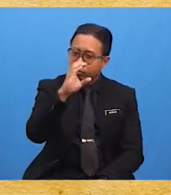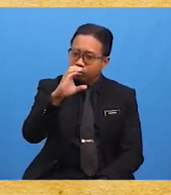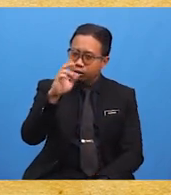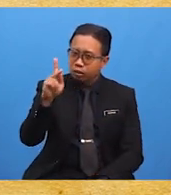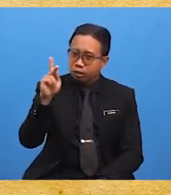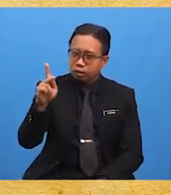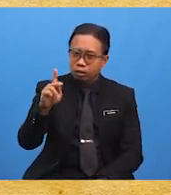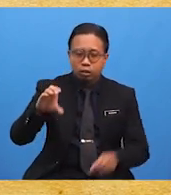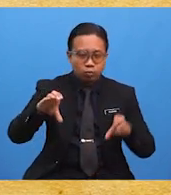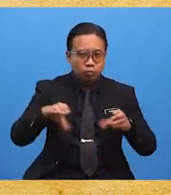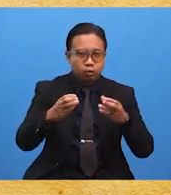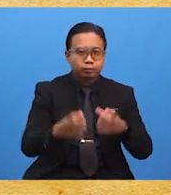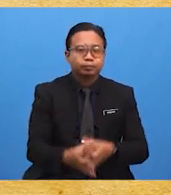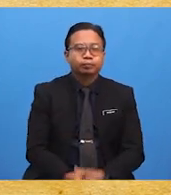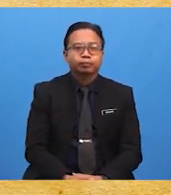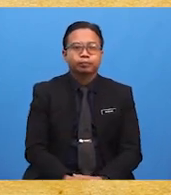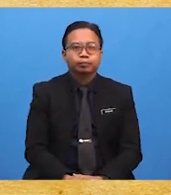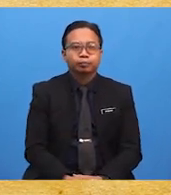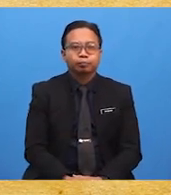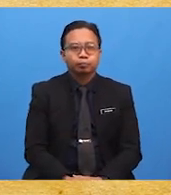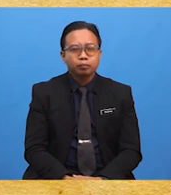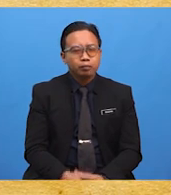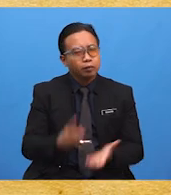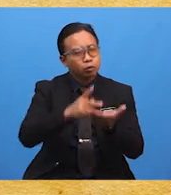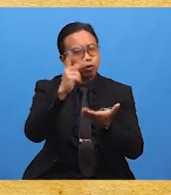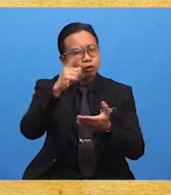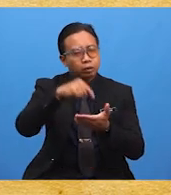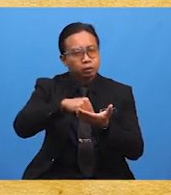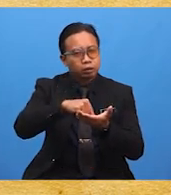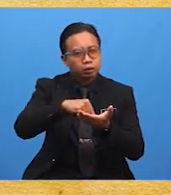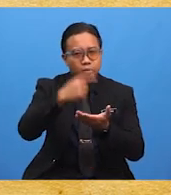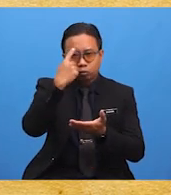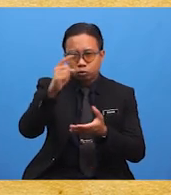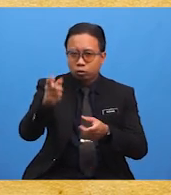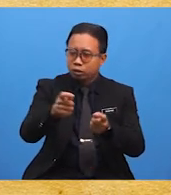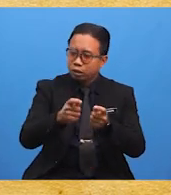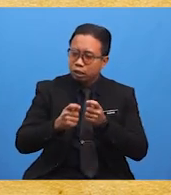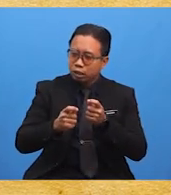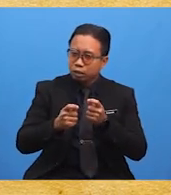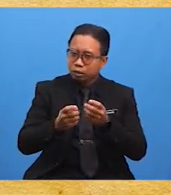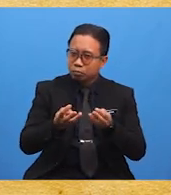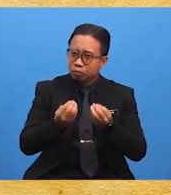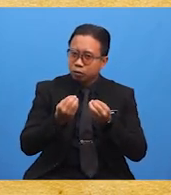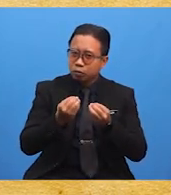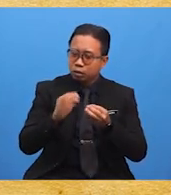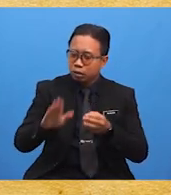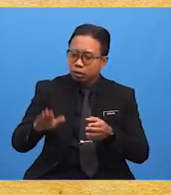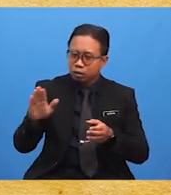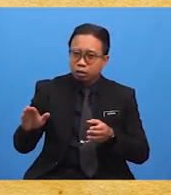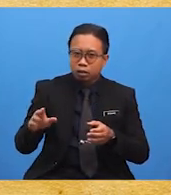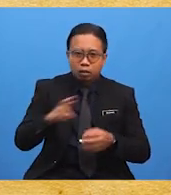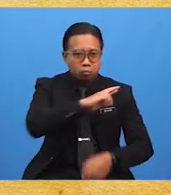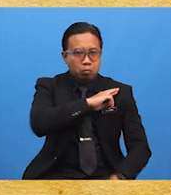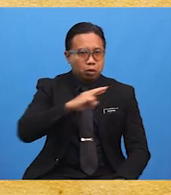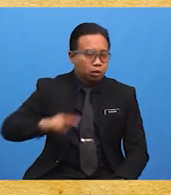ditubuhkan. Kolej ini ditubuhkan untuk menarik minat golongan anak-anak raja dan